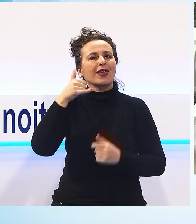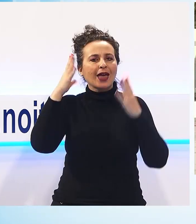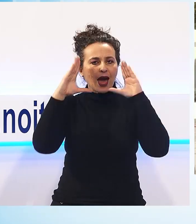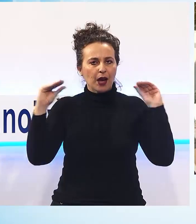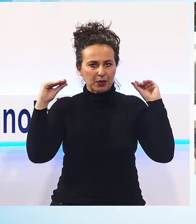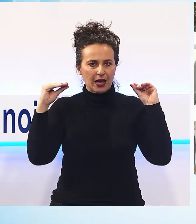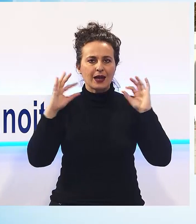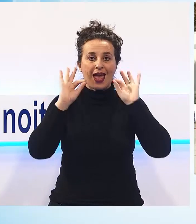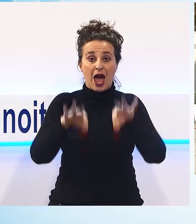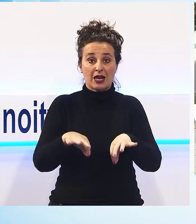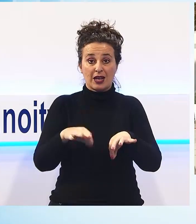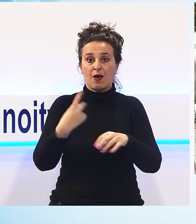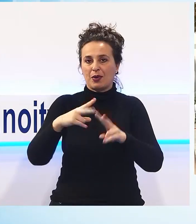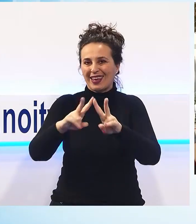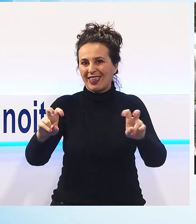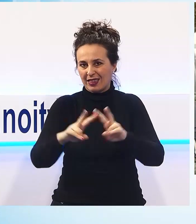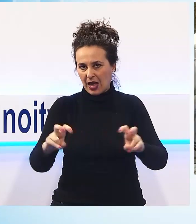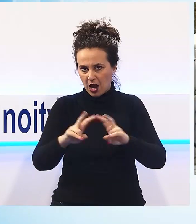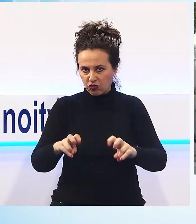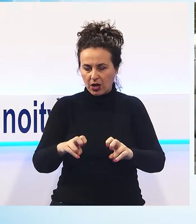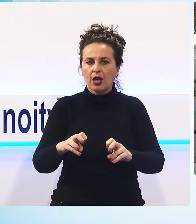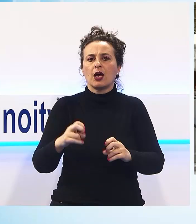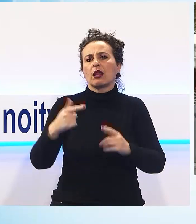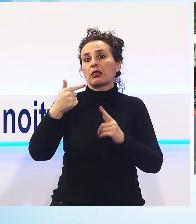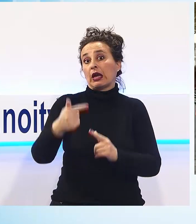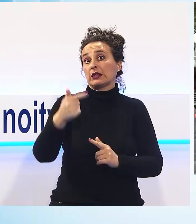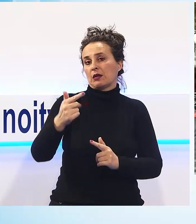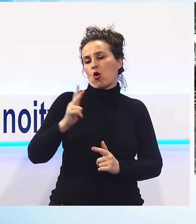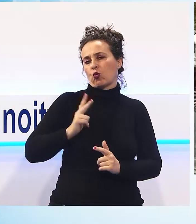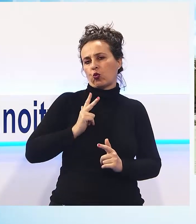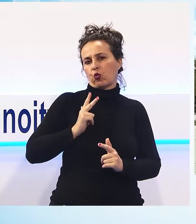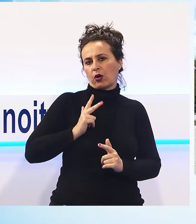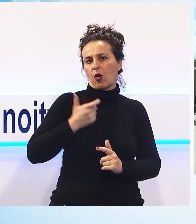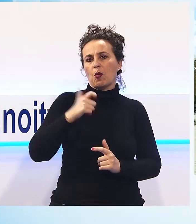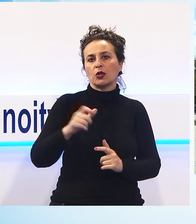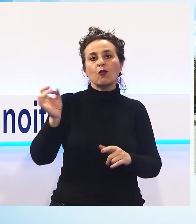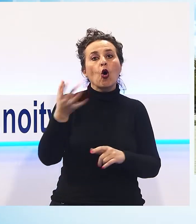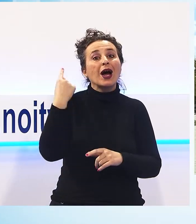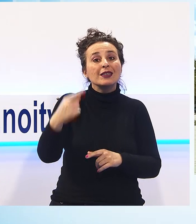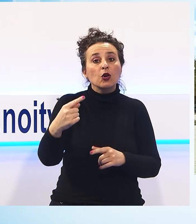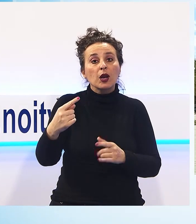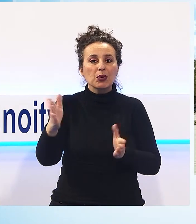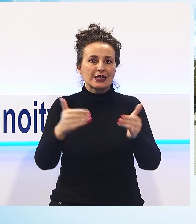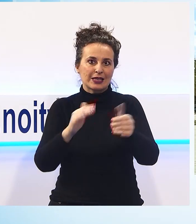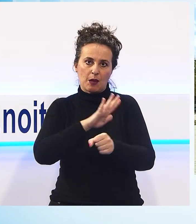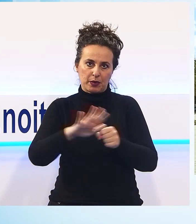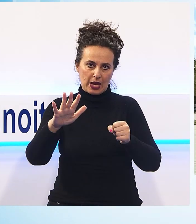sentendo le numerose testimonianze degli avventori e del dipendente del bingo per risalire all'identità del rapinatore ciclista.